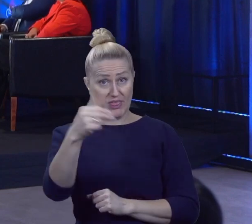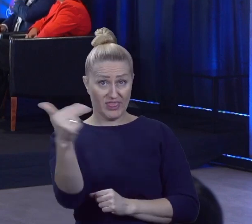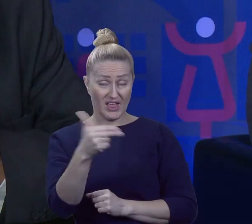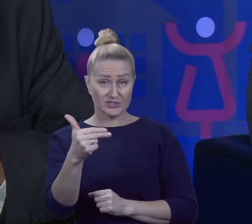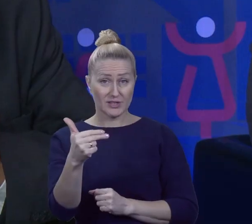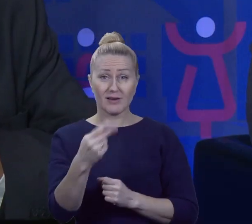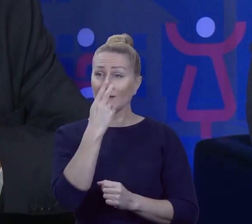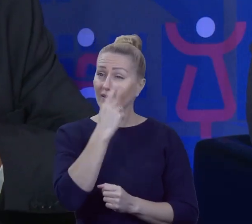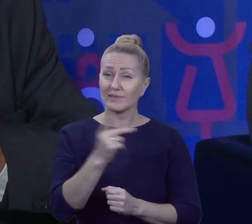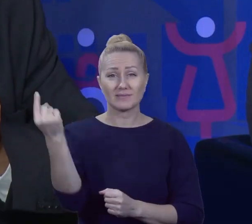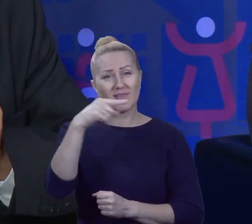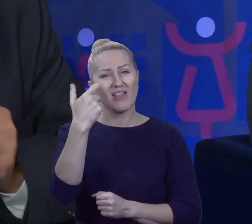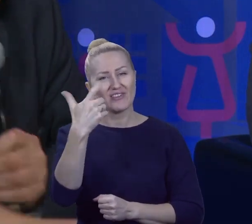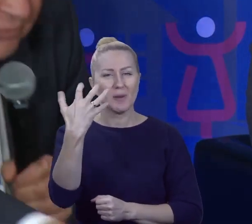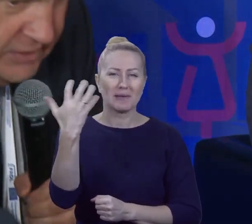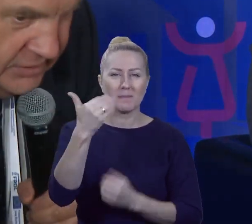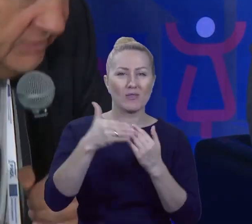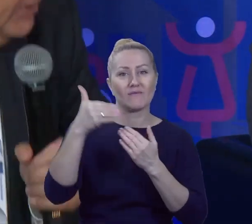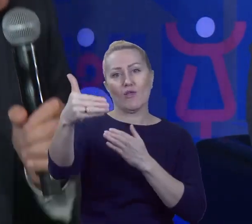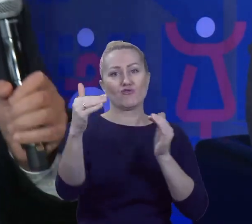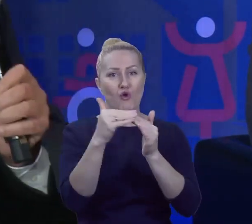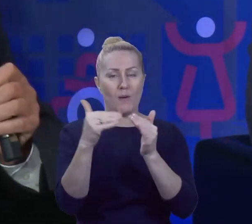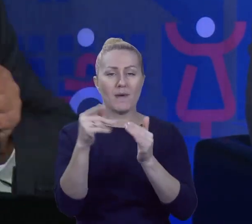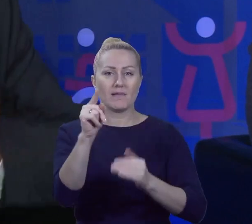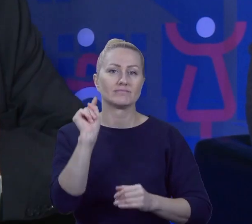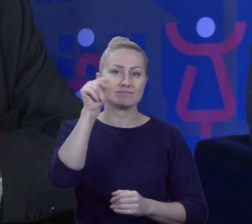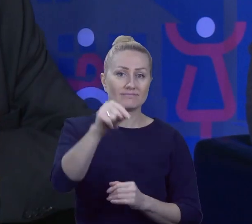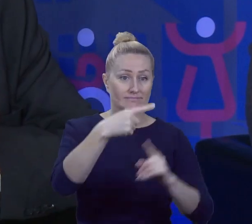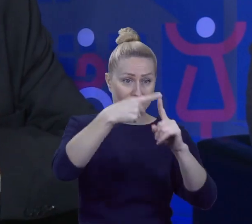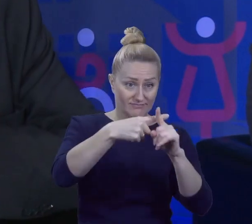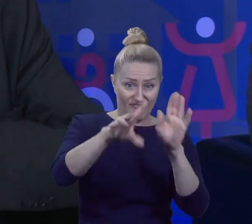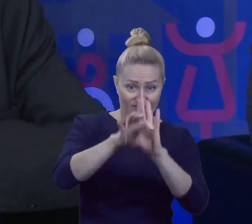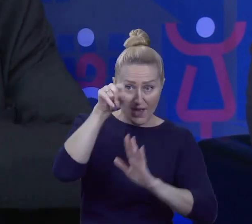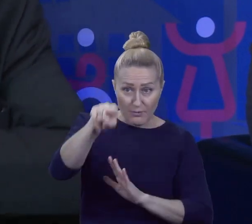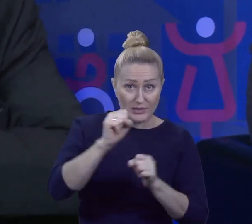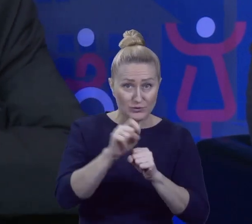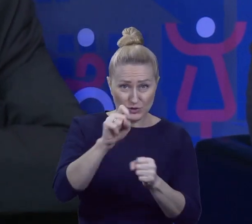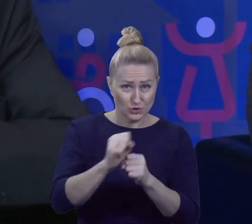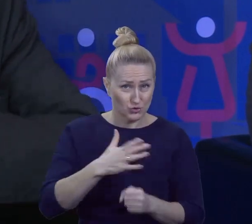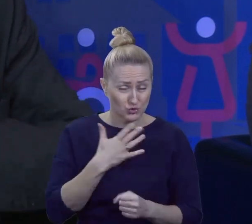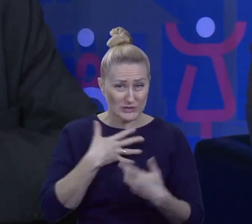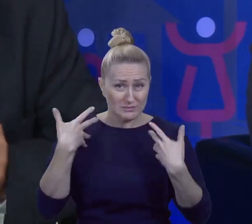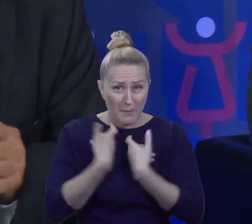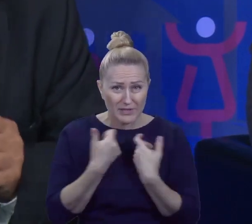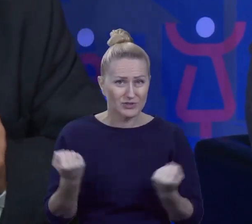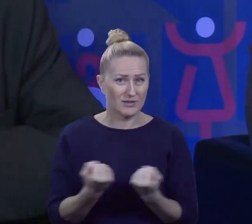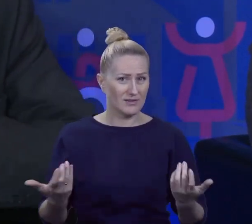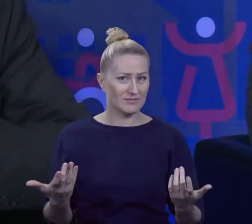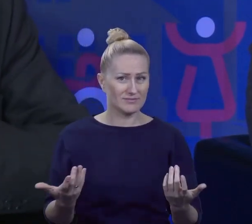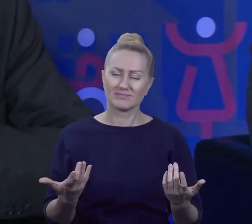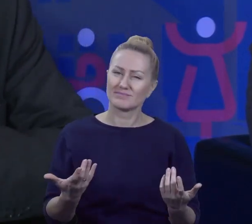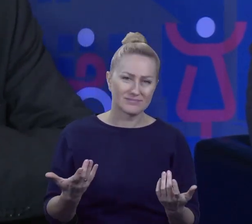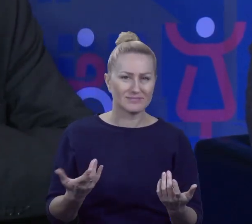200 metrów czy 500 metrów od swego domu i krzyżyk postawisz na kartce? To jest wielkie zmęczenie? To jest